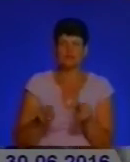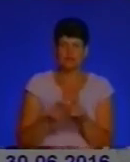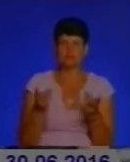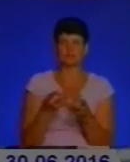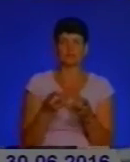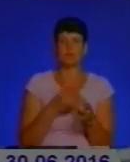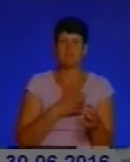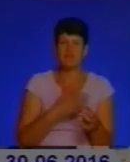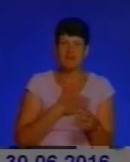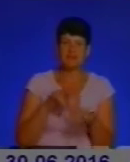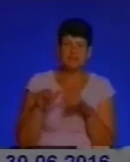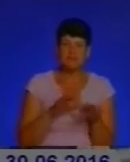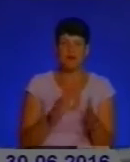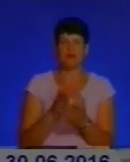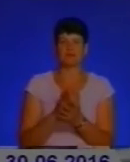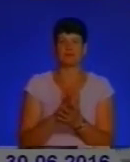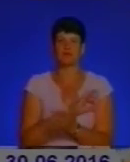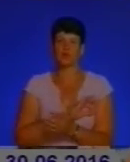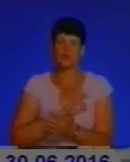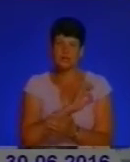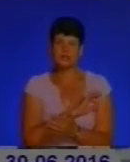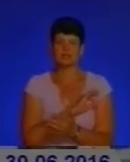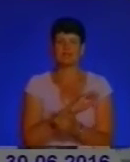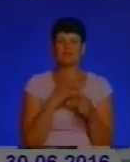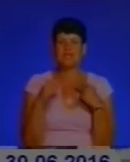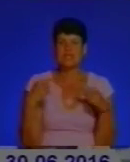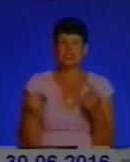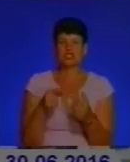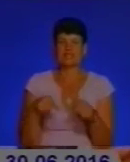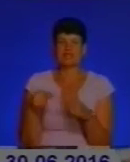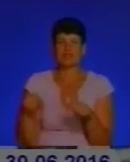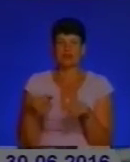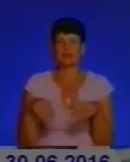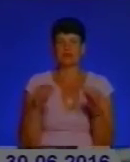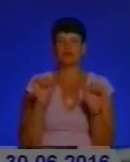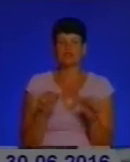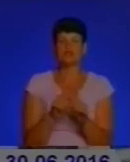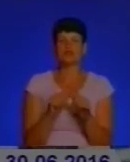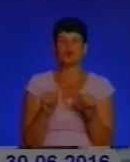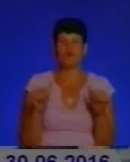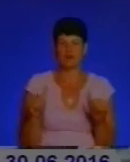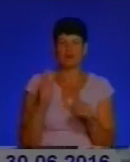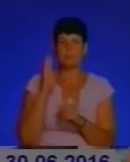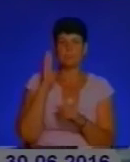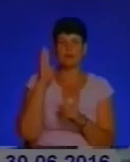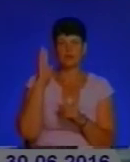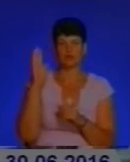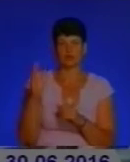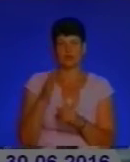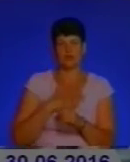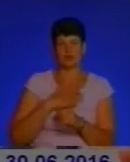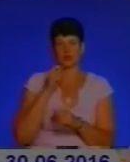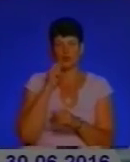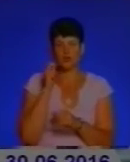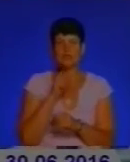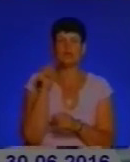в приватних справах, в юриспруденції і в інших сферах, котрі дадуть можливість розвивати наше майбутнє, розвивати нашу країну. І